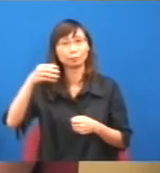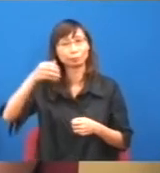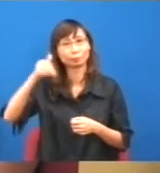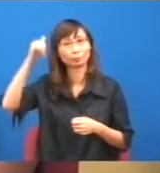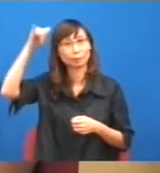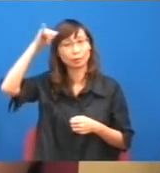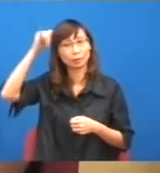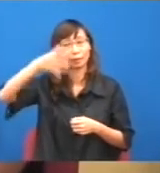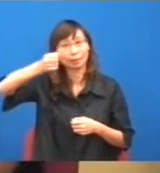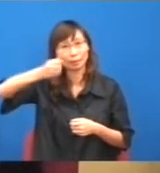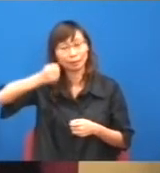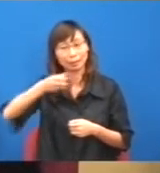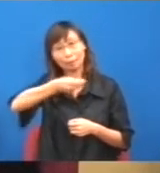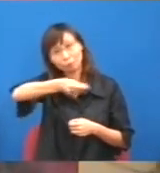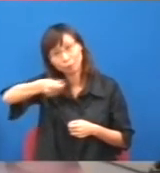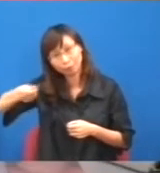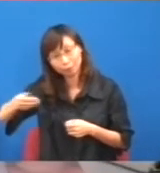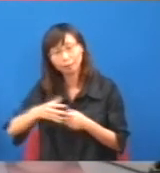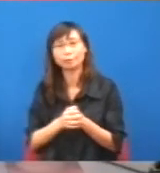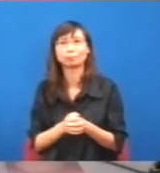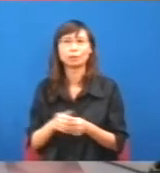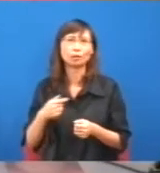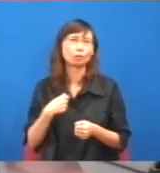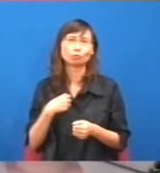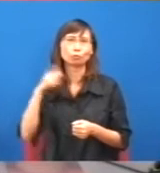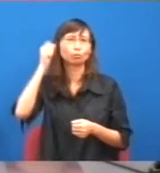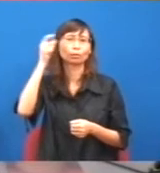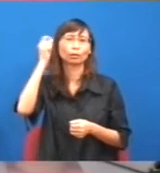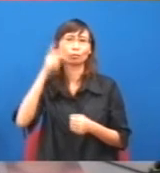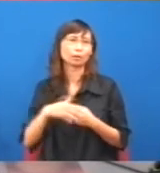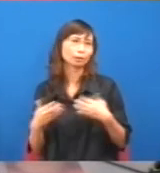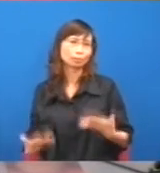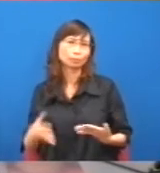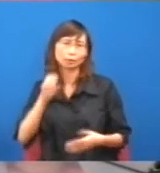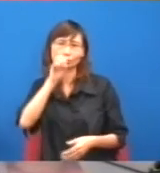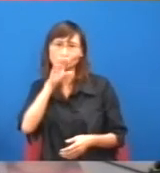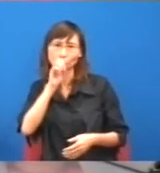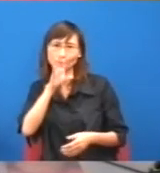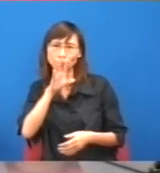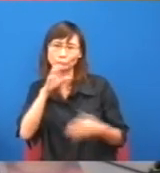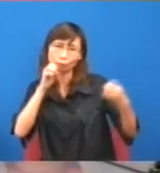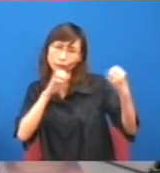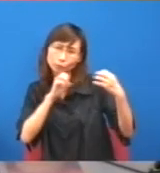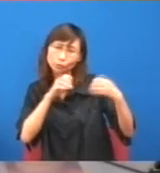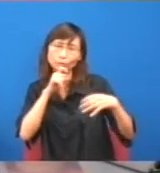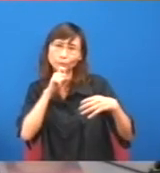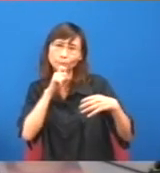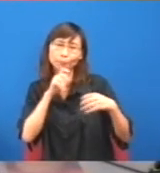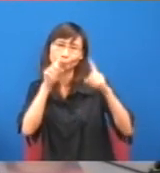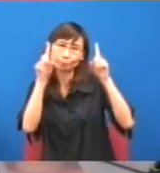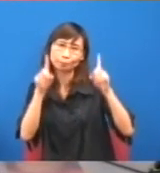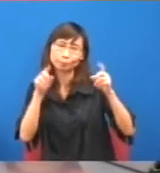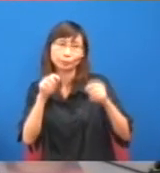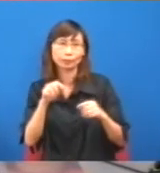錢更加會貴,所以,有時候我覺得很好笑,我們今天講了幾個,跟民生有關的問題,都未講